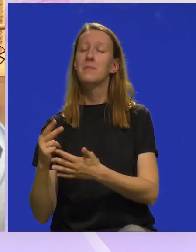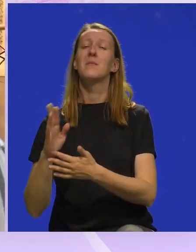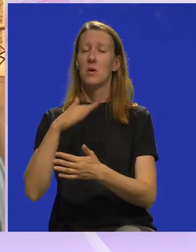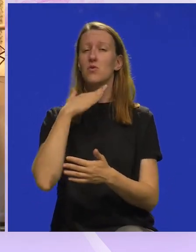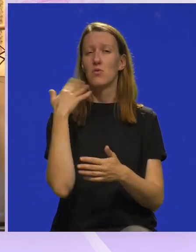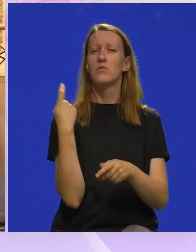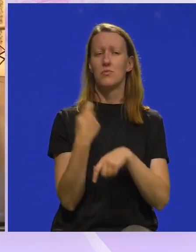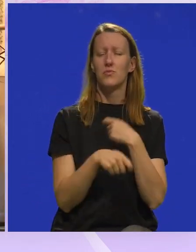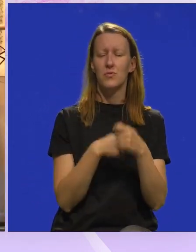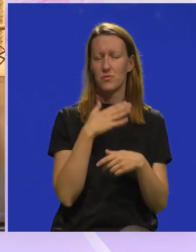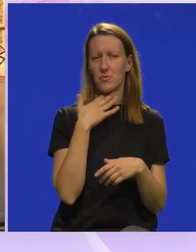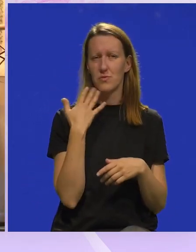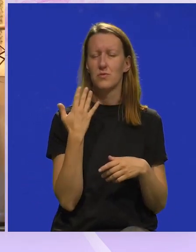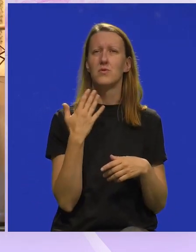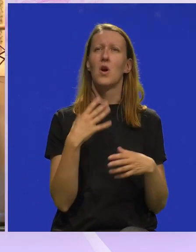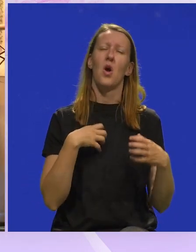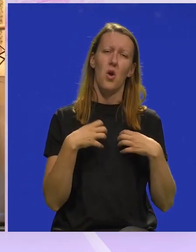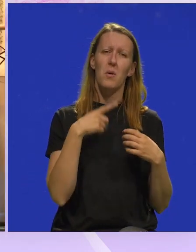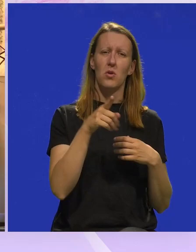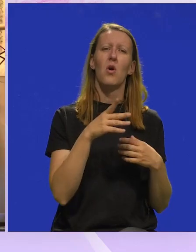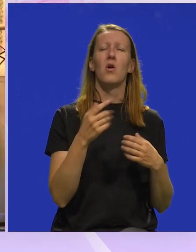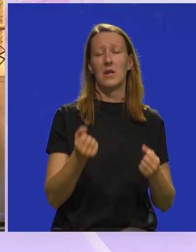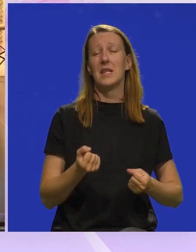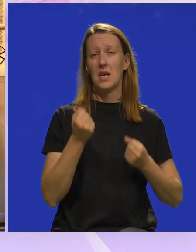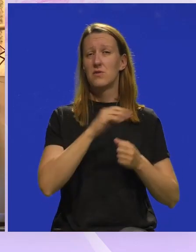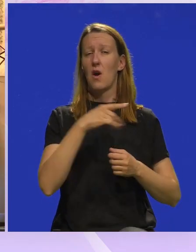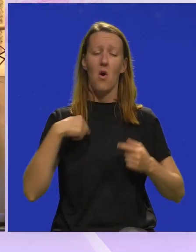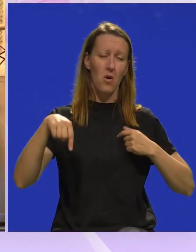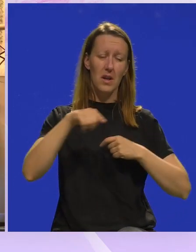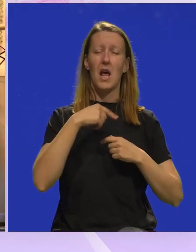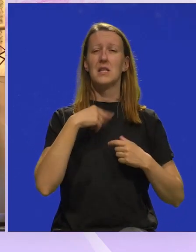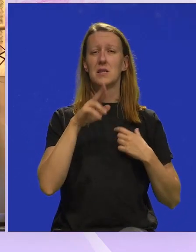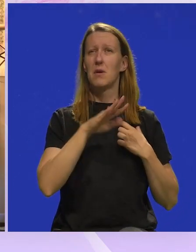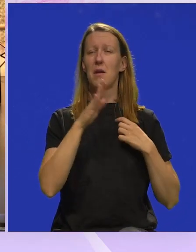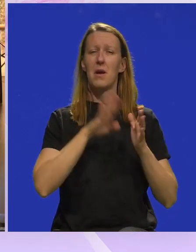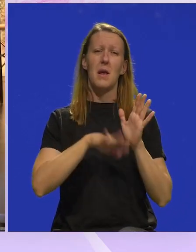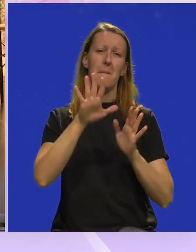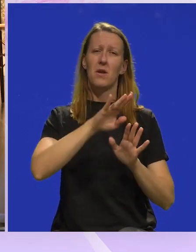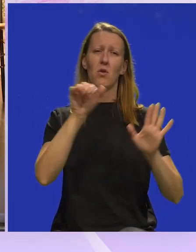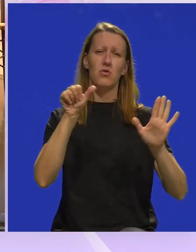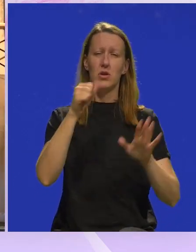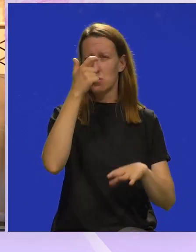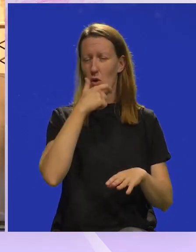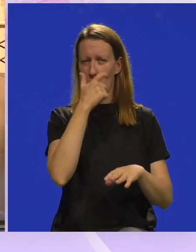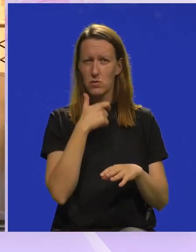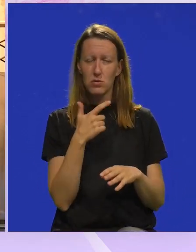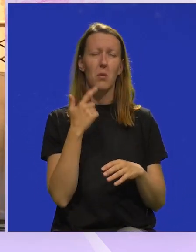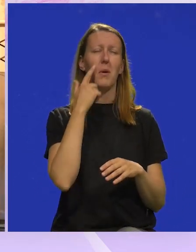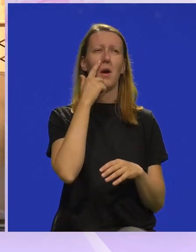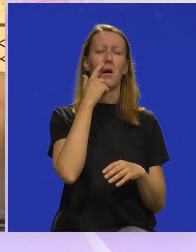imali smo dosta posla, mislim, glumački je to svakako izazovno. Svako od nas igra minimalno pet do šest likova.